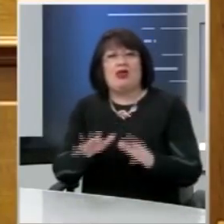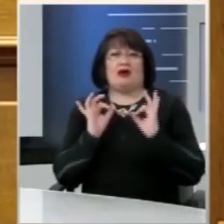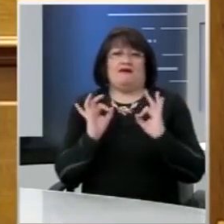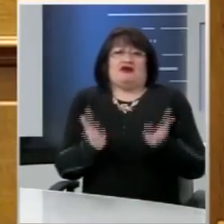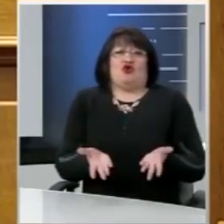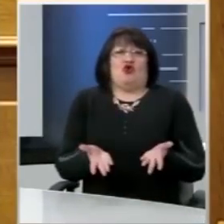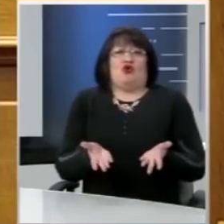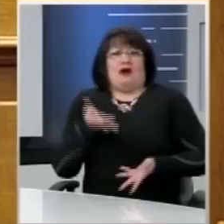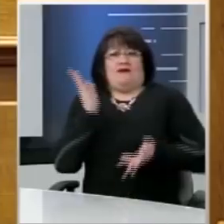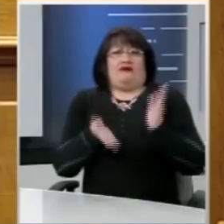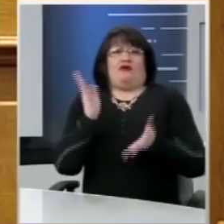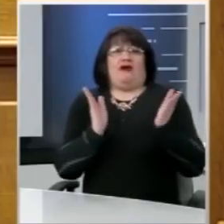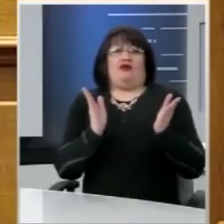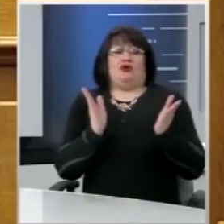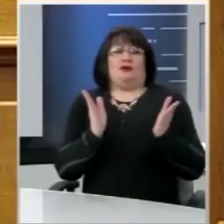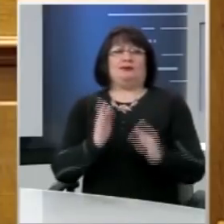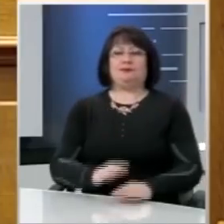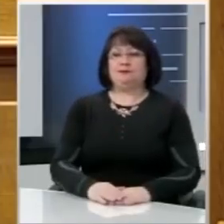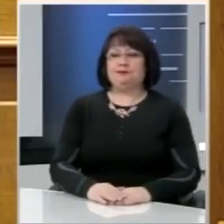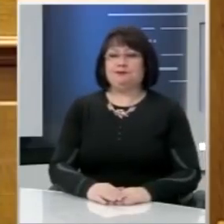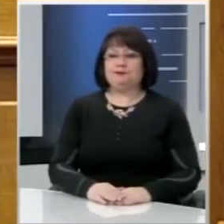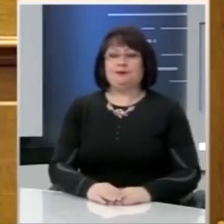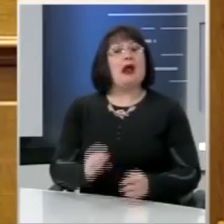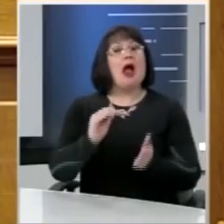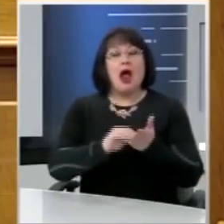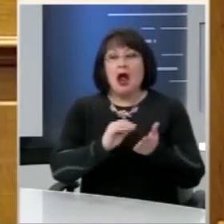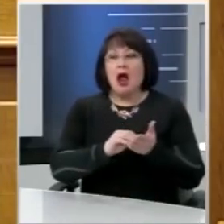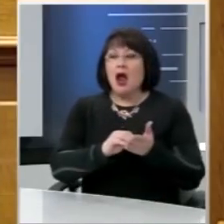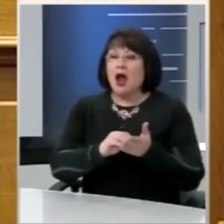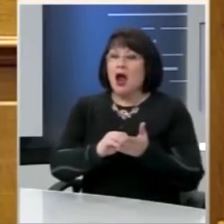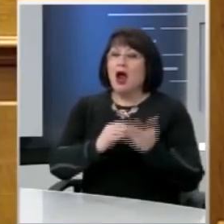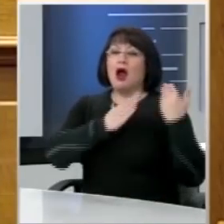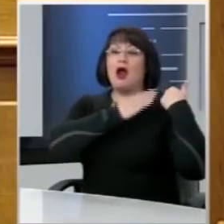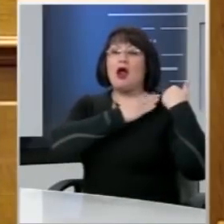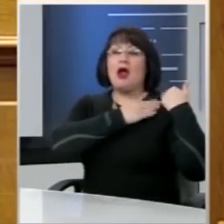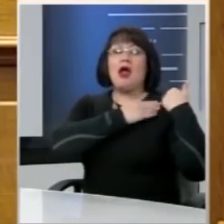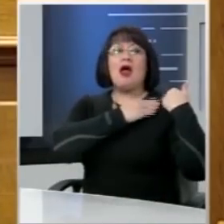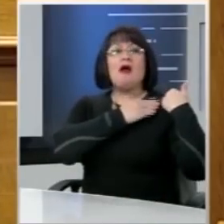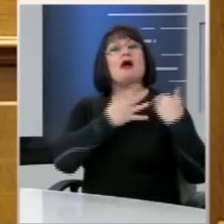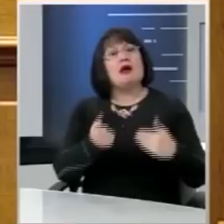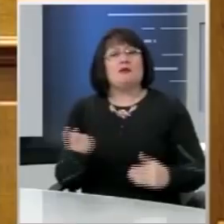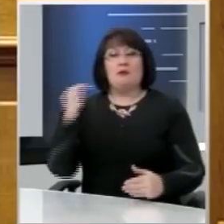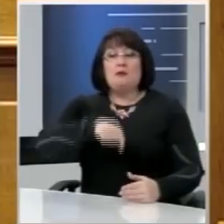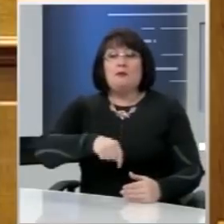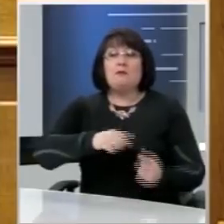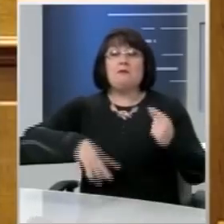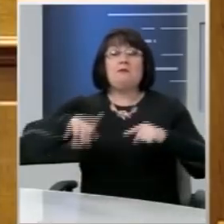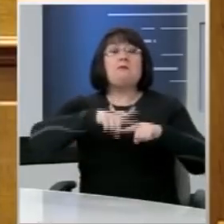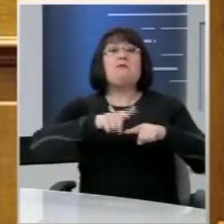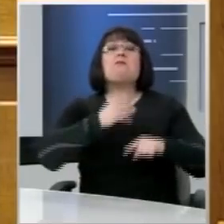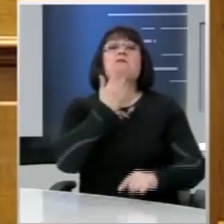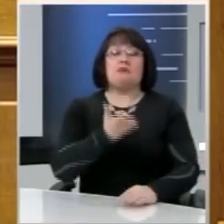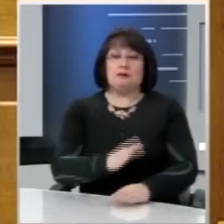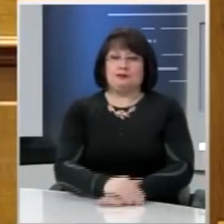φαινόμενα. Ευθύνες επίσης για το ότι αυτοί οι άνθρωποι δεν επιστρέφουν στη χώρα μας παρά